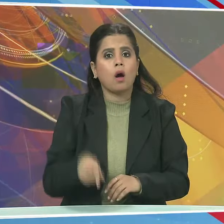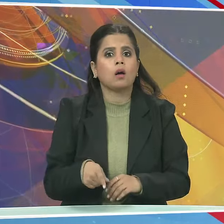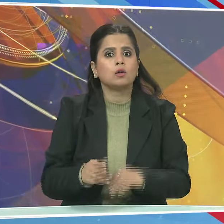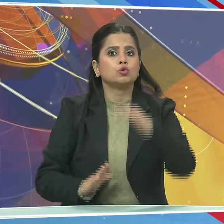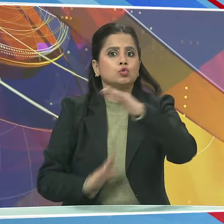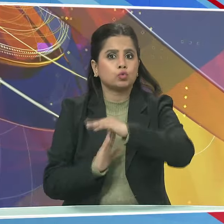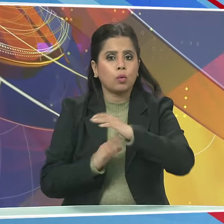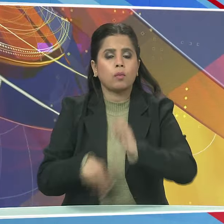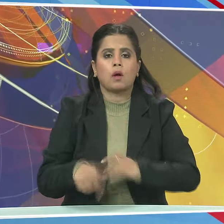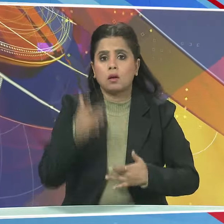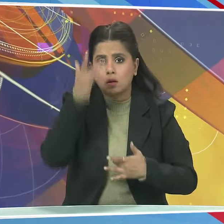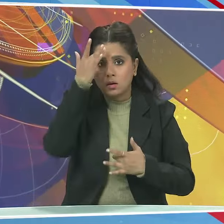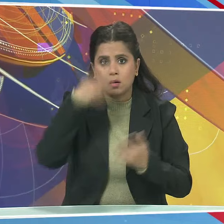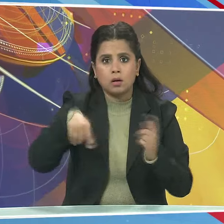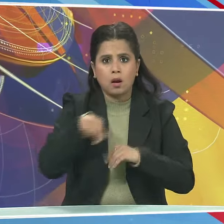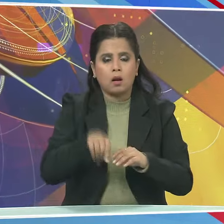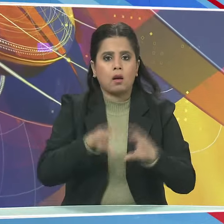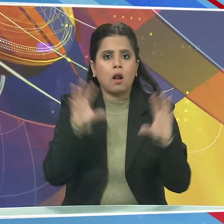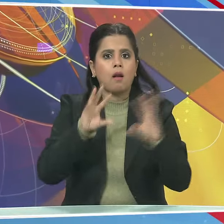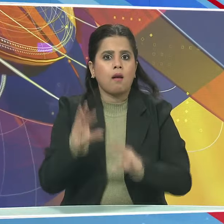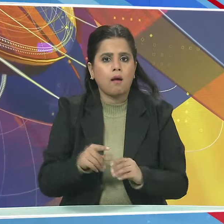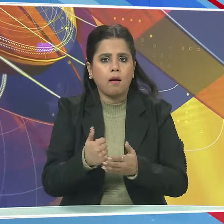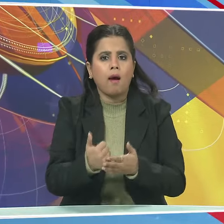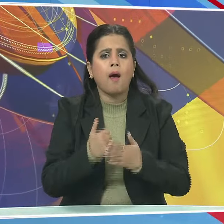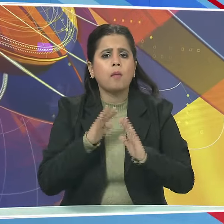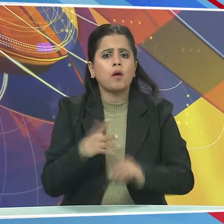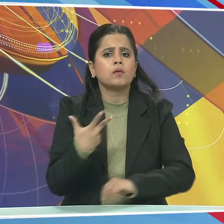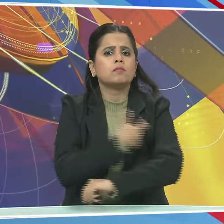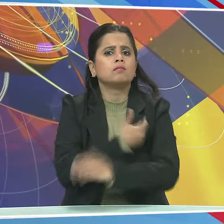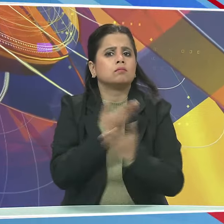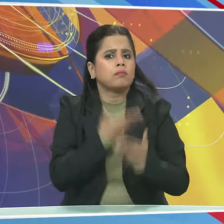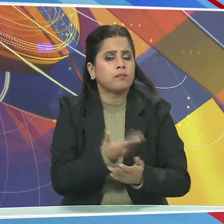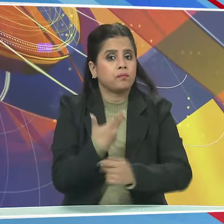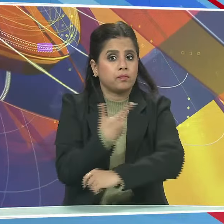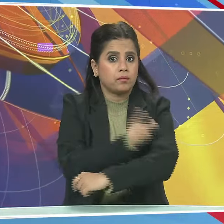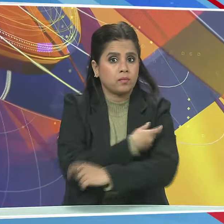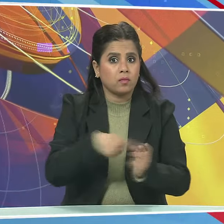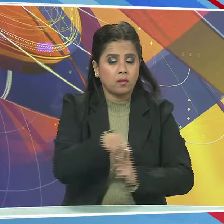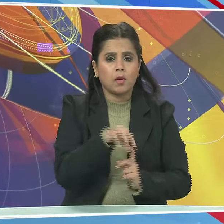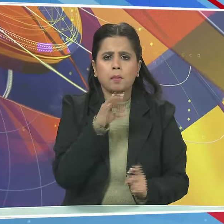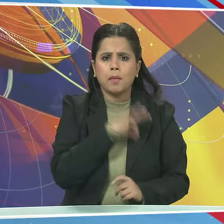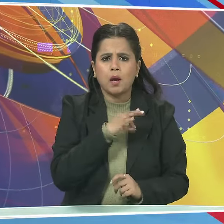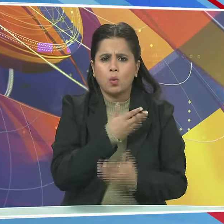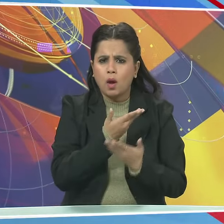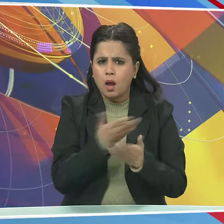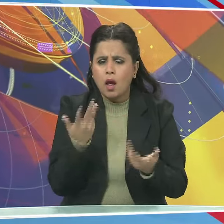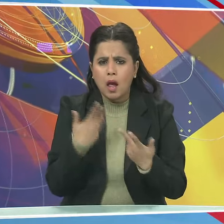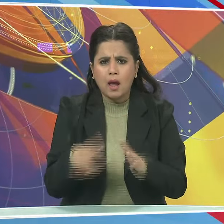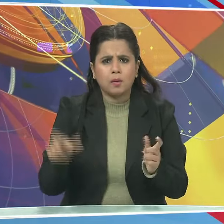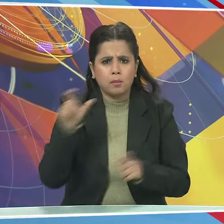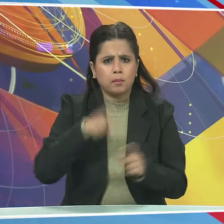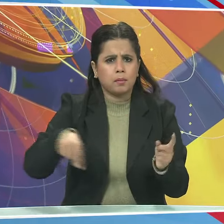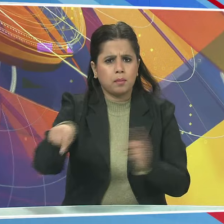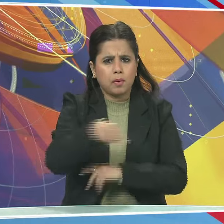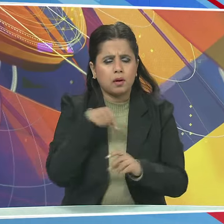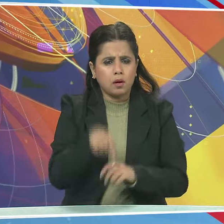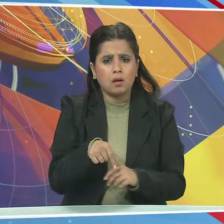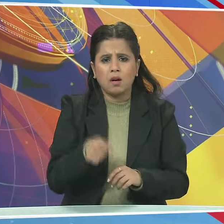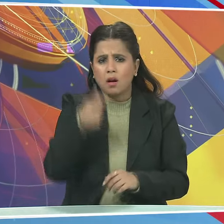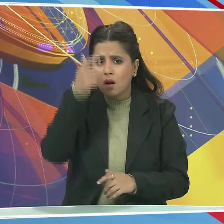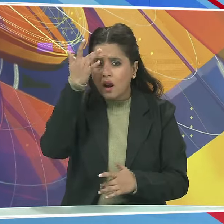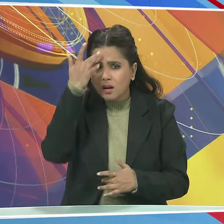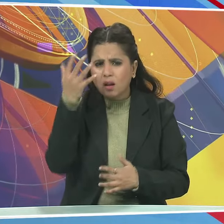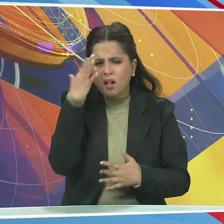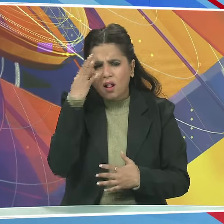रोग की गंभीरता को कम करने में मदद की है और टीकों के लाब किसी भी प्रतिकूल प्रभाव से कहीं